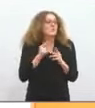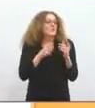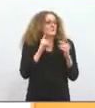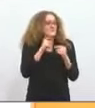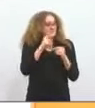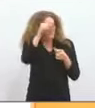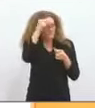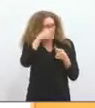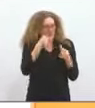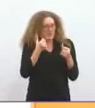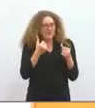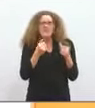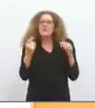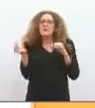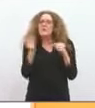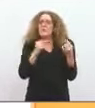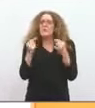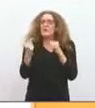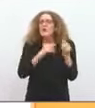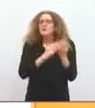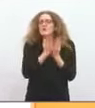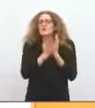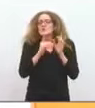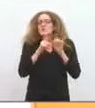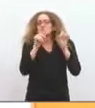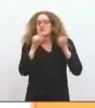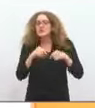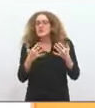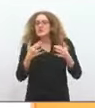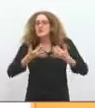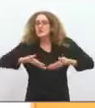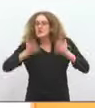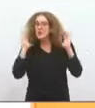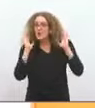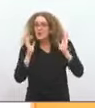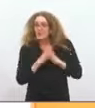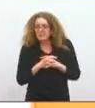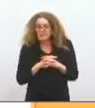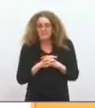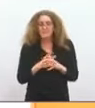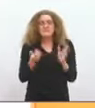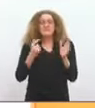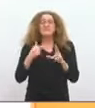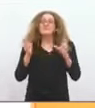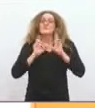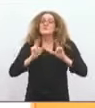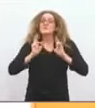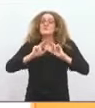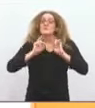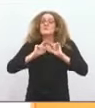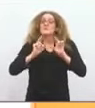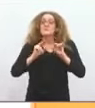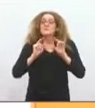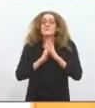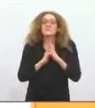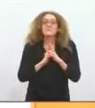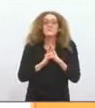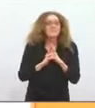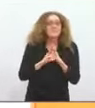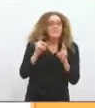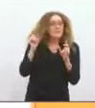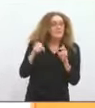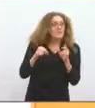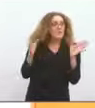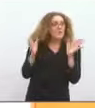me souviens d'un débat d'orientation budgétaire il y une petite dizaine d'années, où, lorsque j'ai expliqué qu'il fallait... Je lui demandé quelle était l'orientation